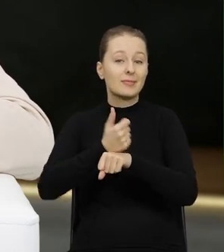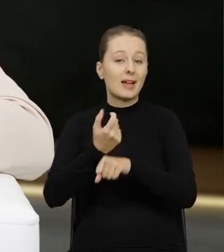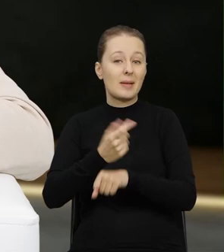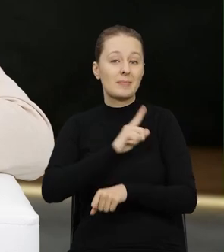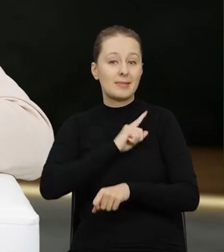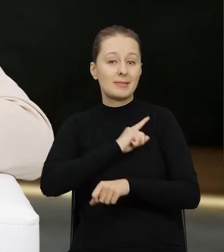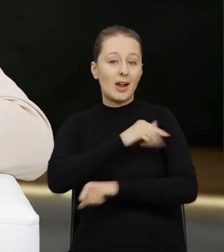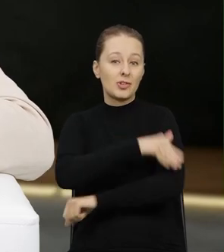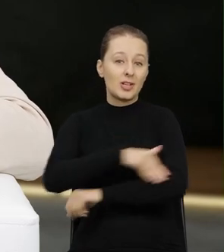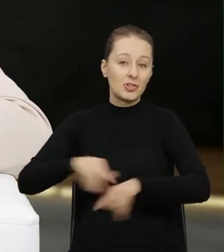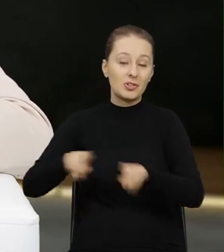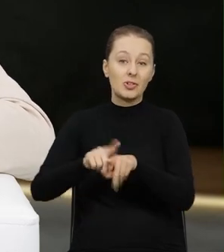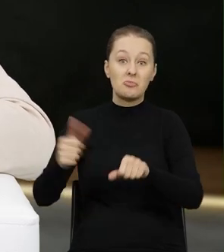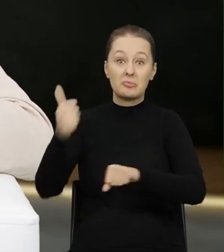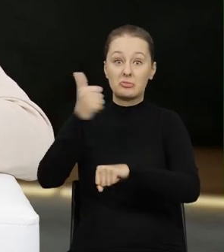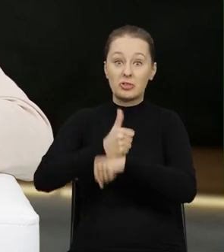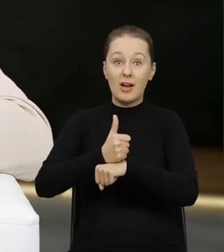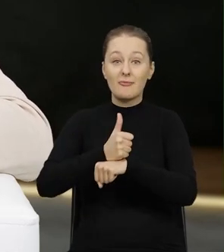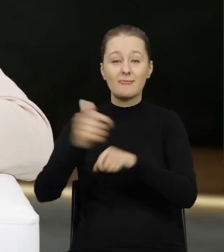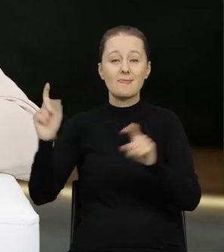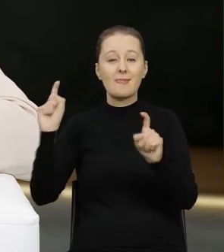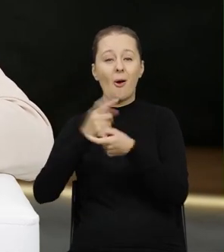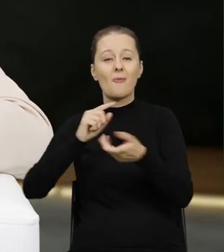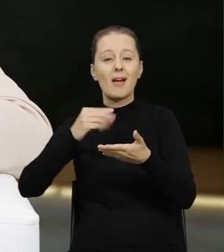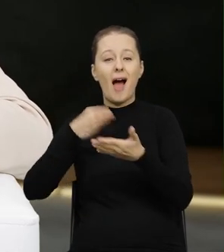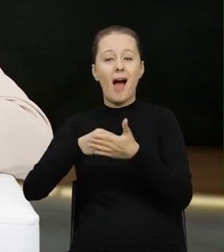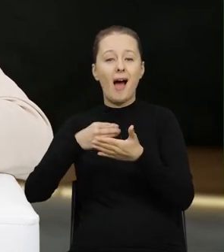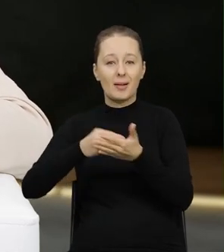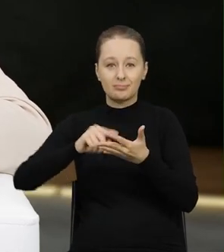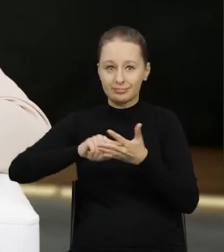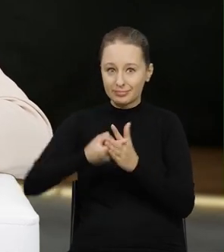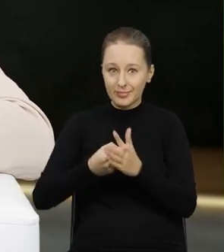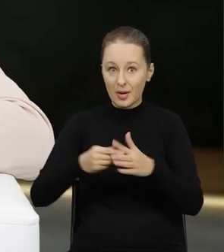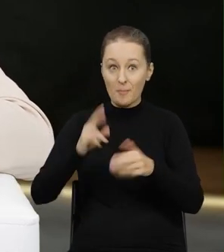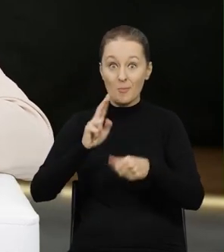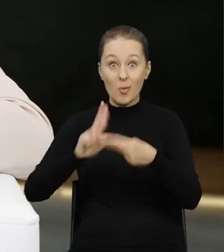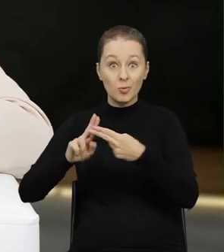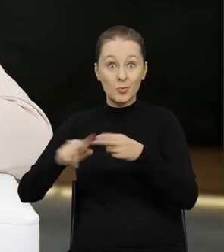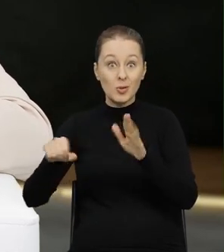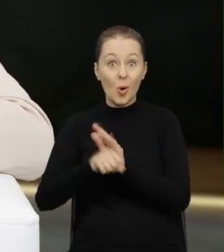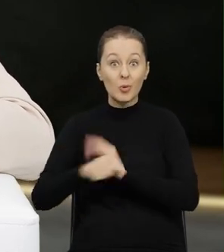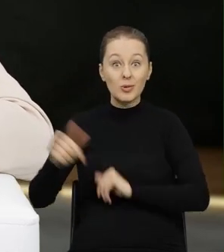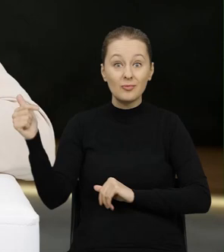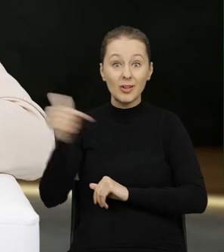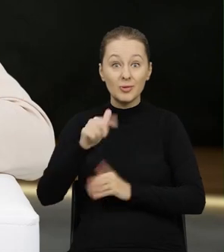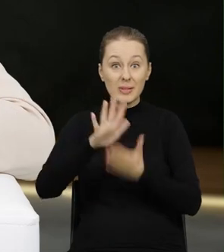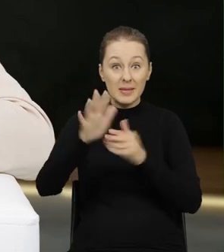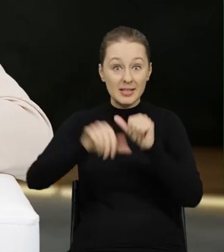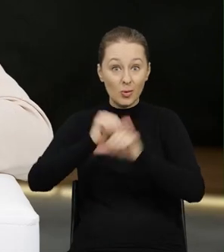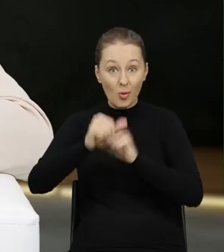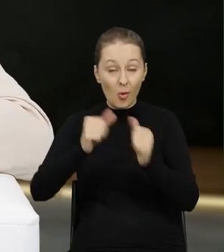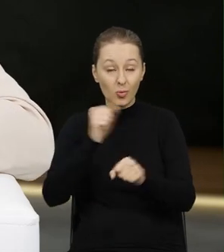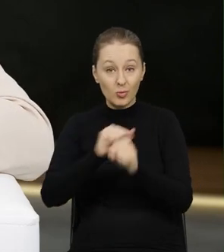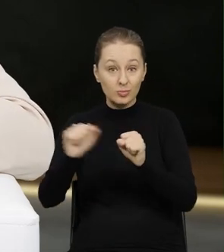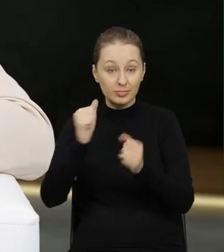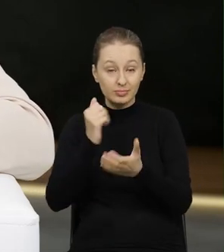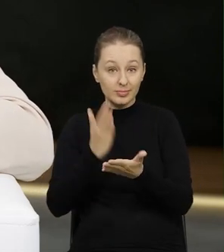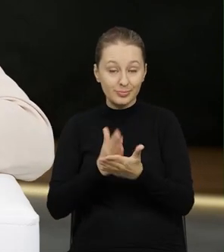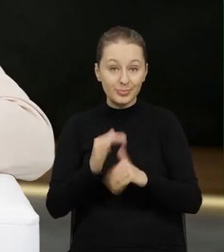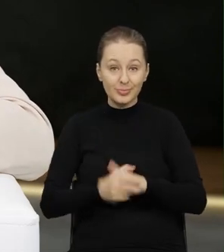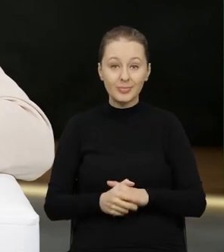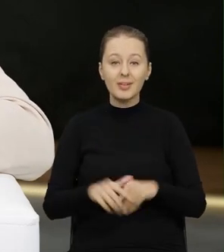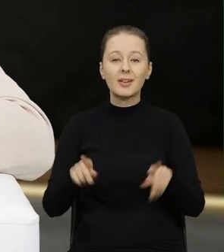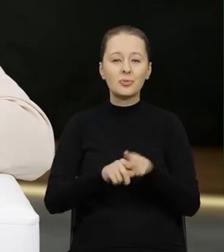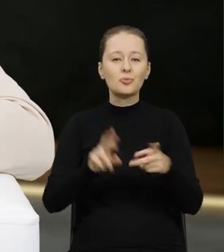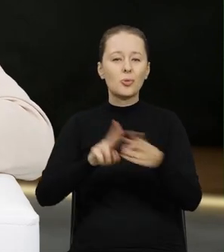Granicznej i szefem Krajowej Administracji Skarbowej. To mamy porozumienie od 2015 roku. Mamy też porozumienie podpisane